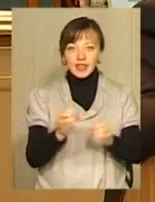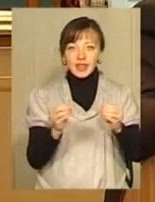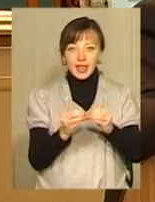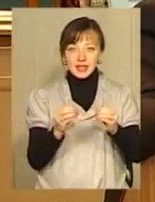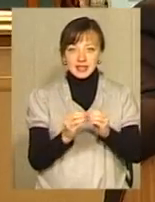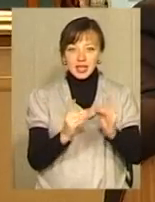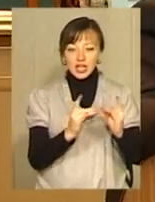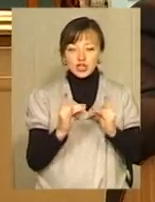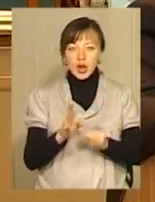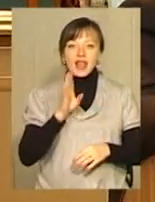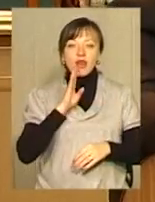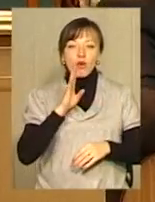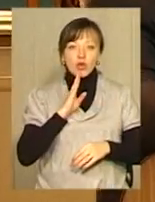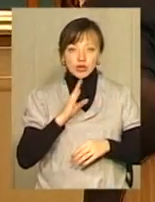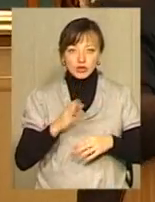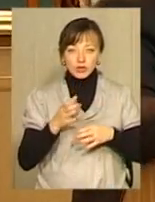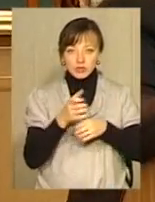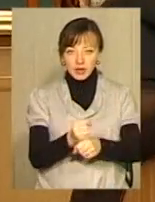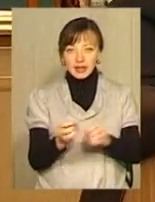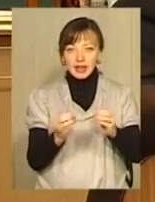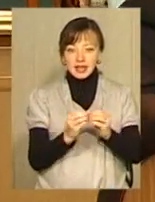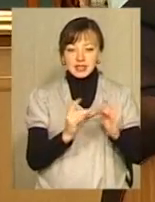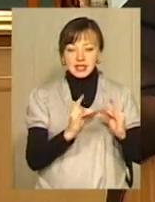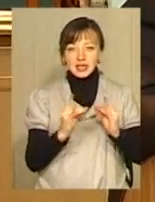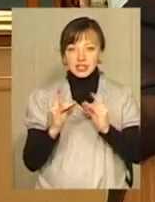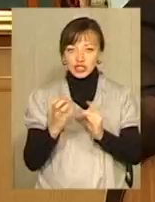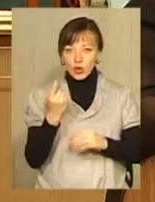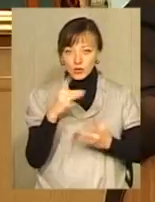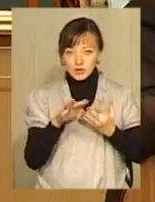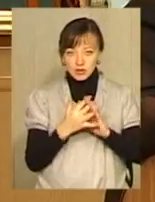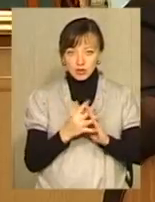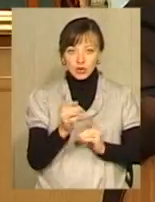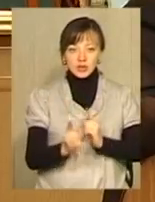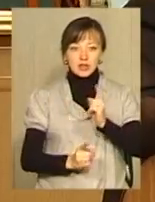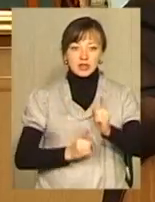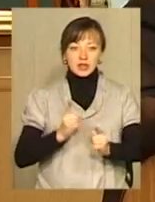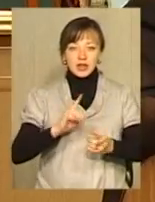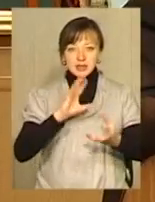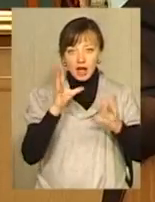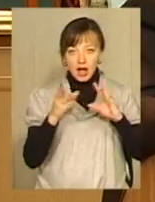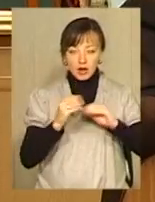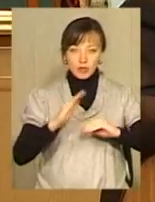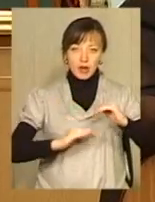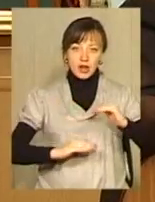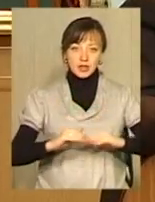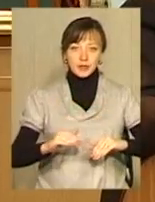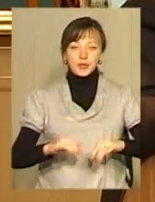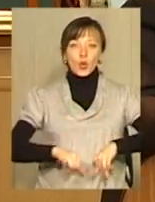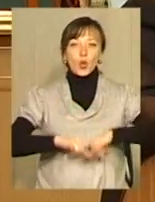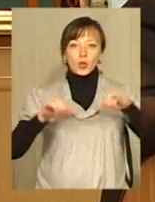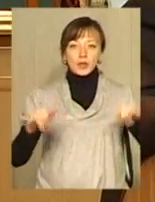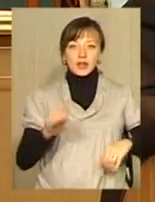Центральній районі лікарні, оптимізувати 10 ліжок в Черчицькій лікарні з реанізацією амбулаторії і загальної практики, укрупнити